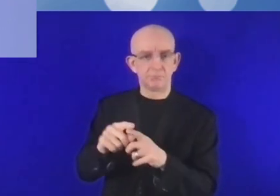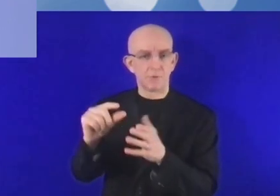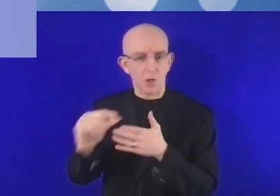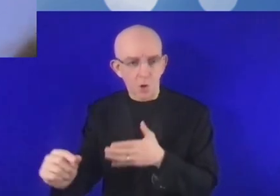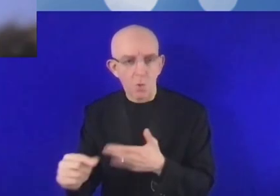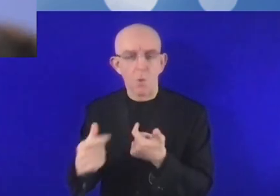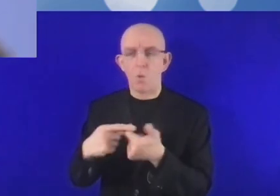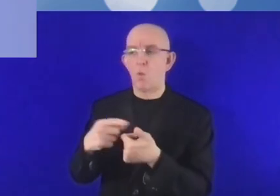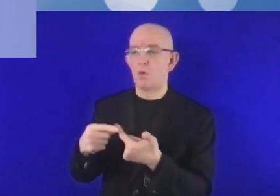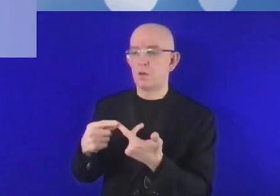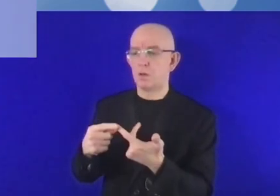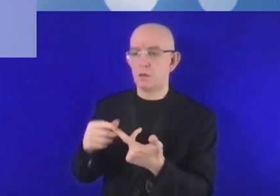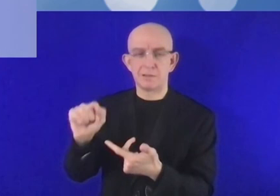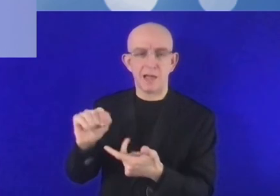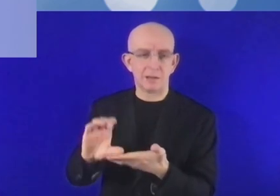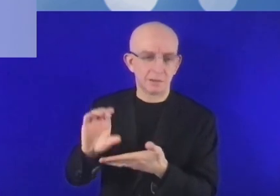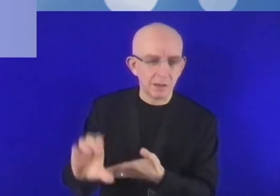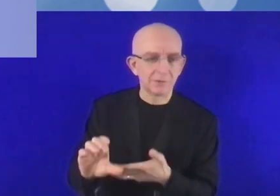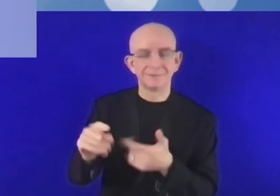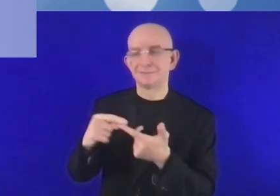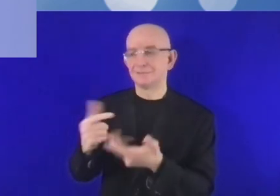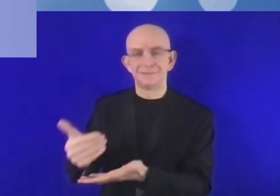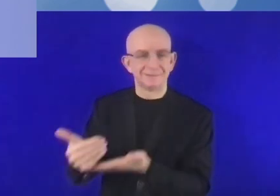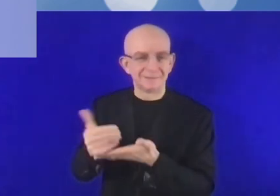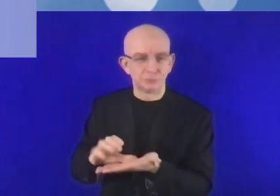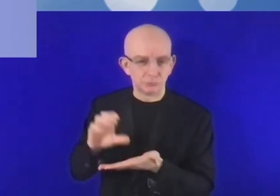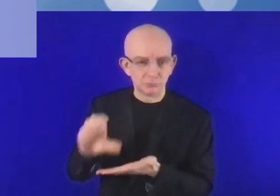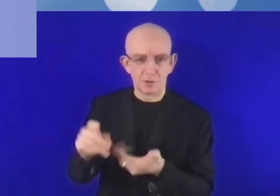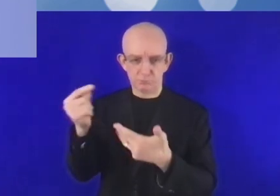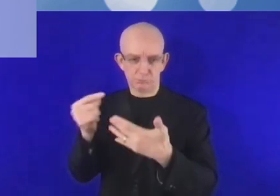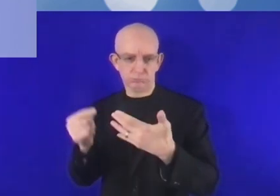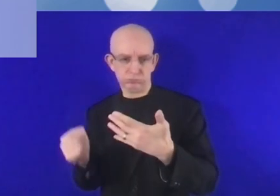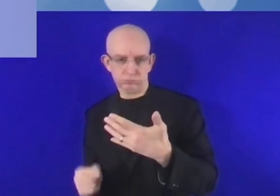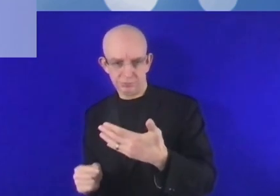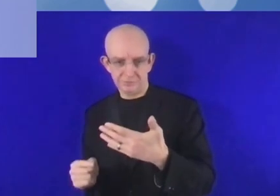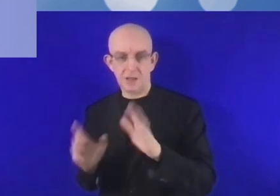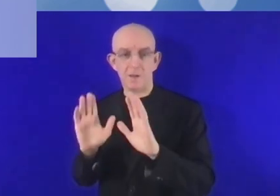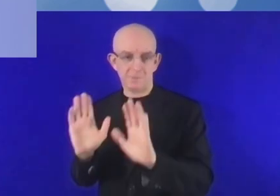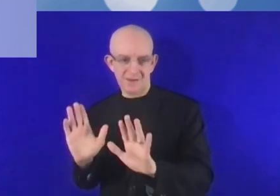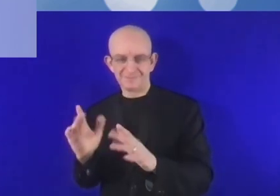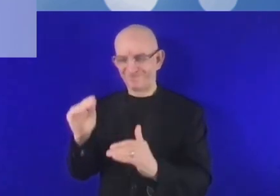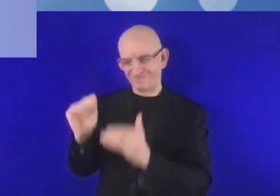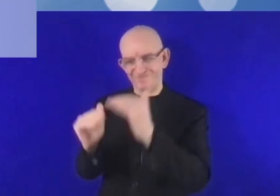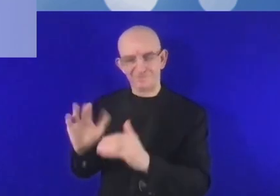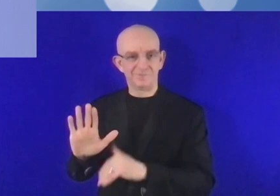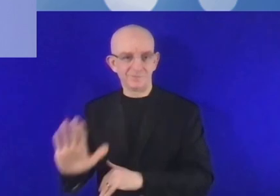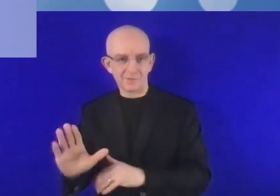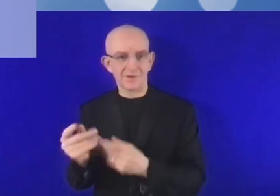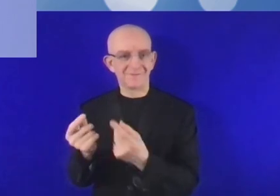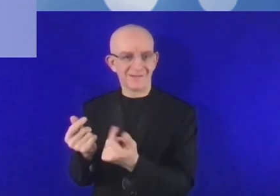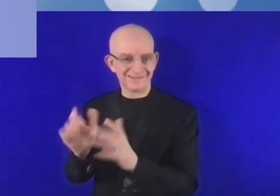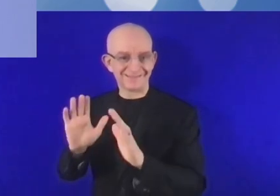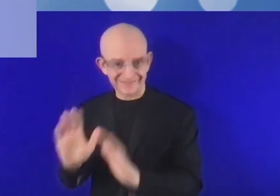des divers outils d'accompagnement financiers. Ce qui est important,'est que nous joignons nos